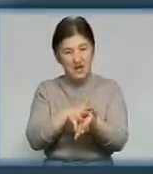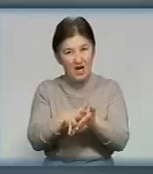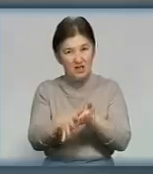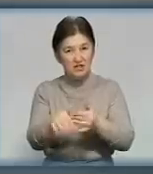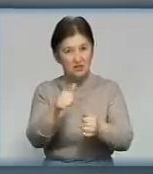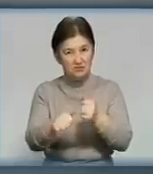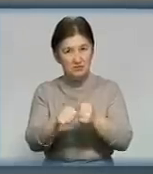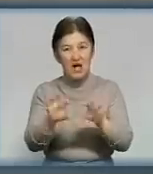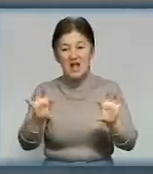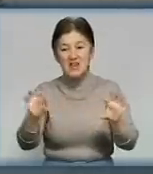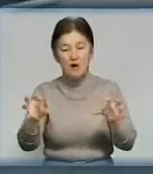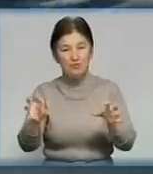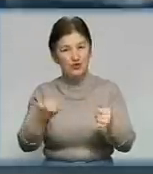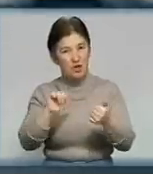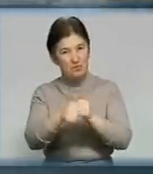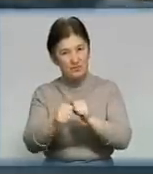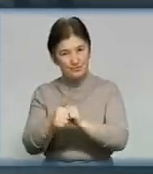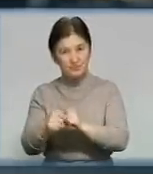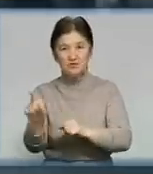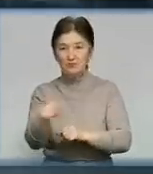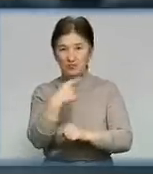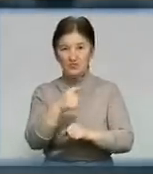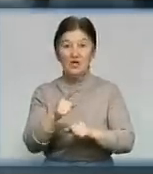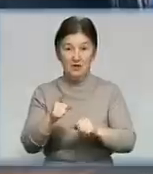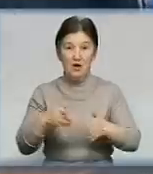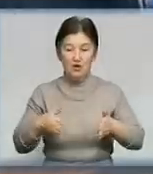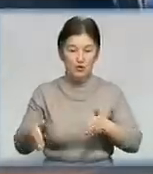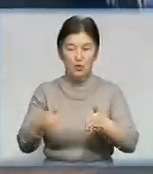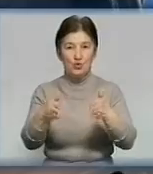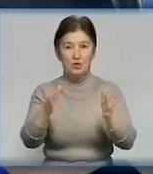частіше міняти лампочки. Інші впевнені – дорога стане безпечнішою.